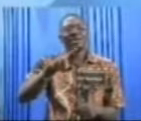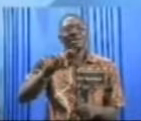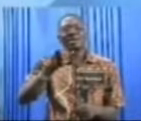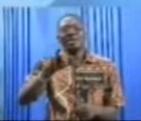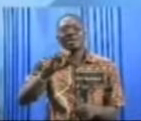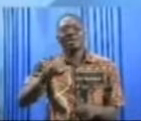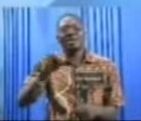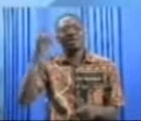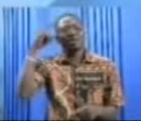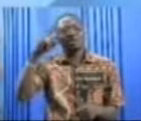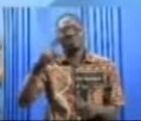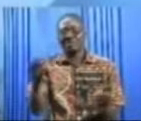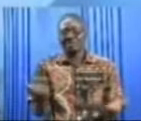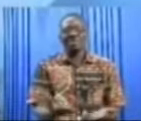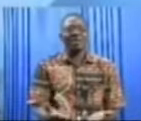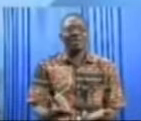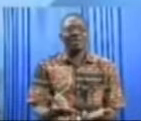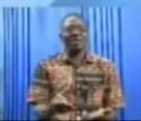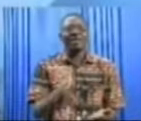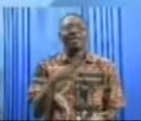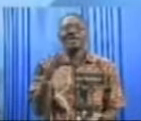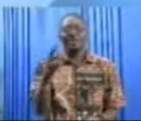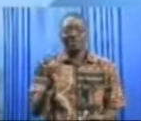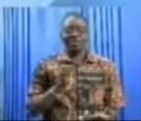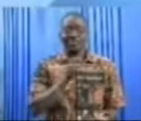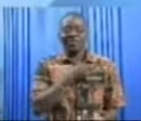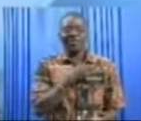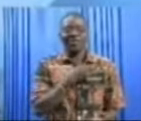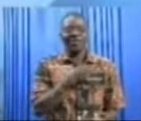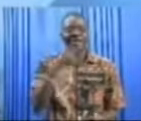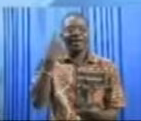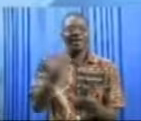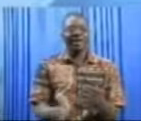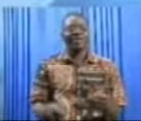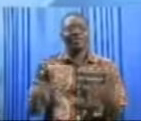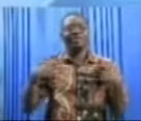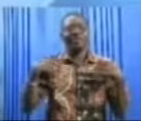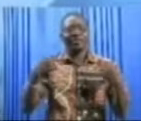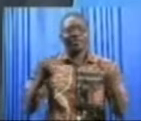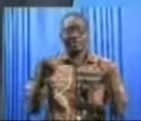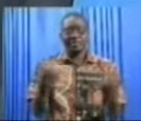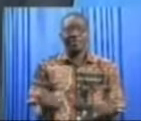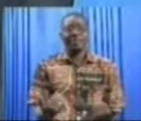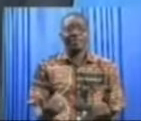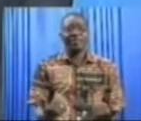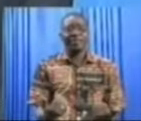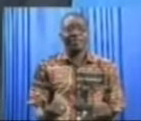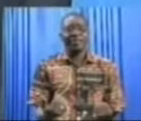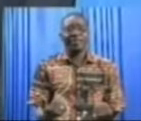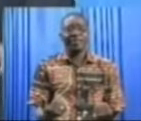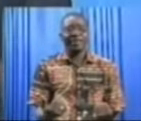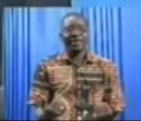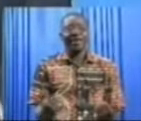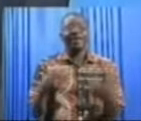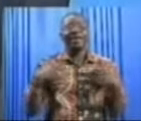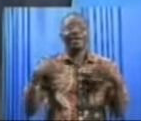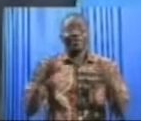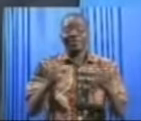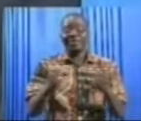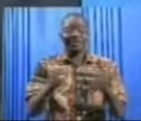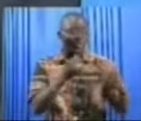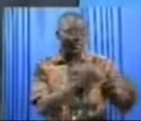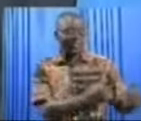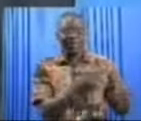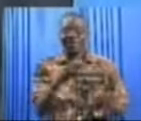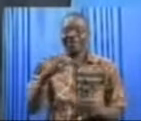n pas disponible. Dites-nous, quelles sont les forces en présence ? En tout cas, les forces en présence côté Bukinabé,